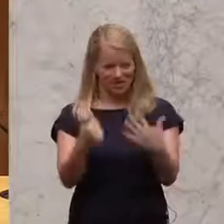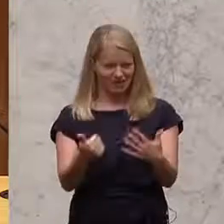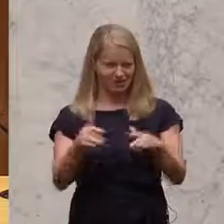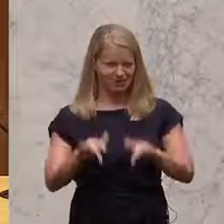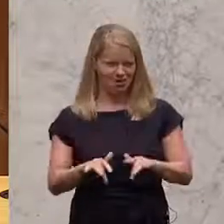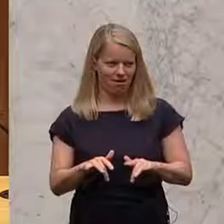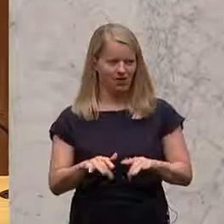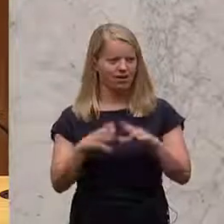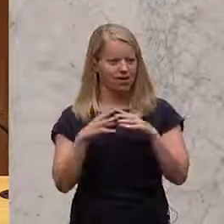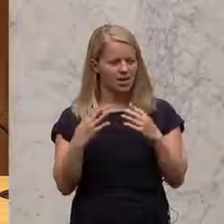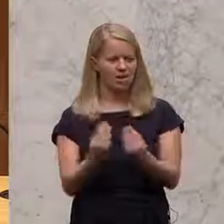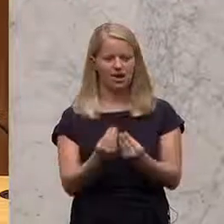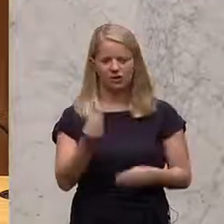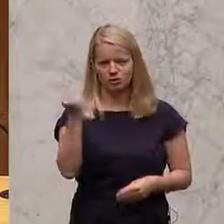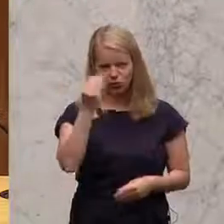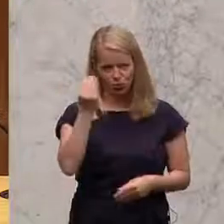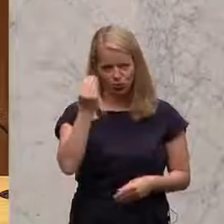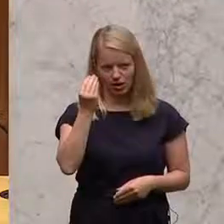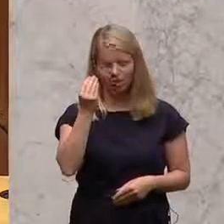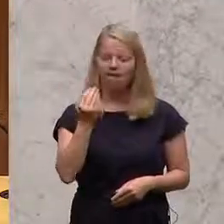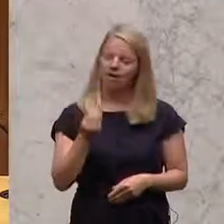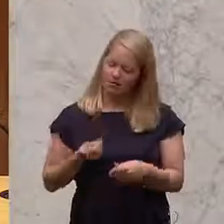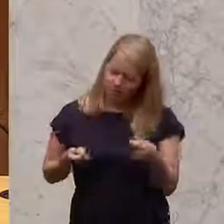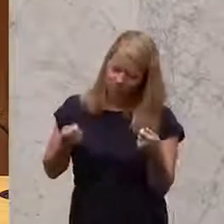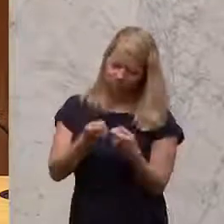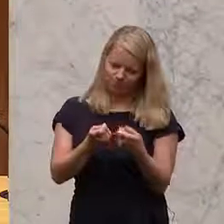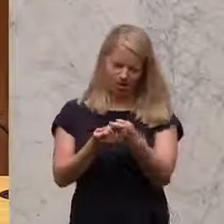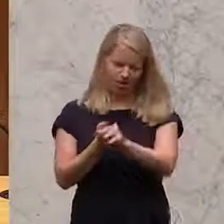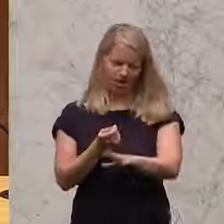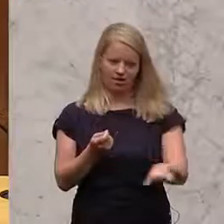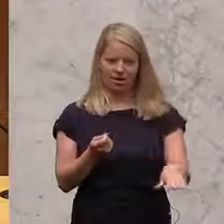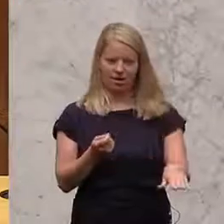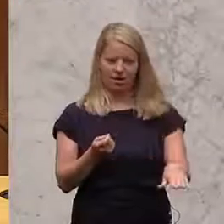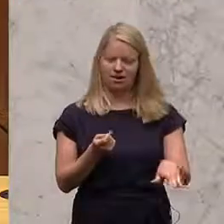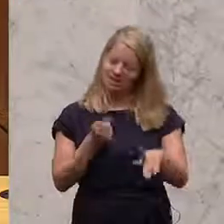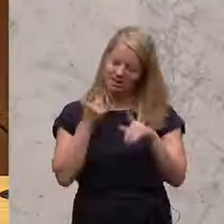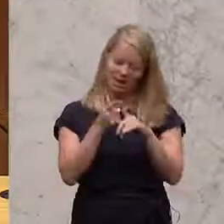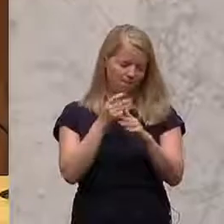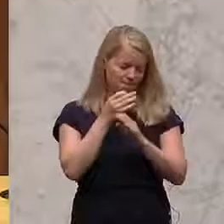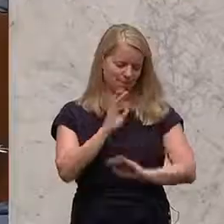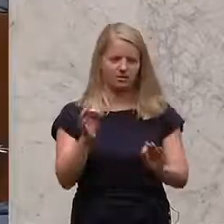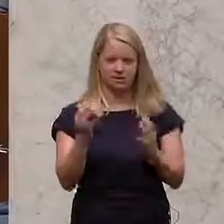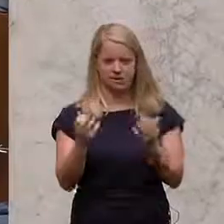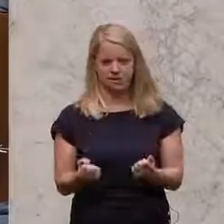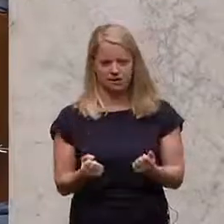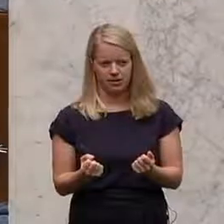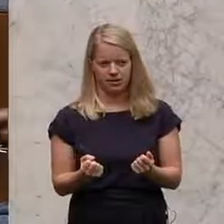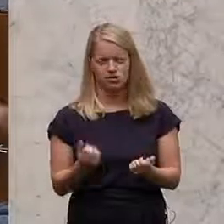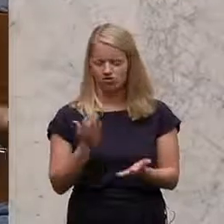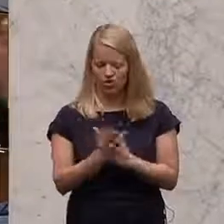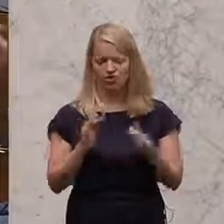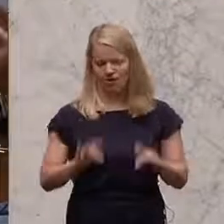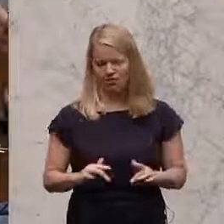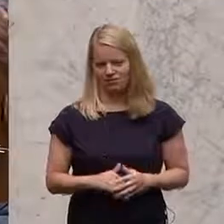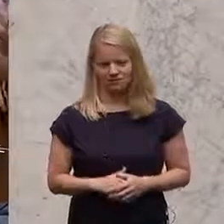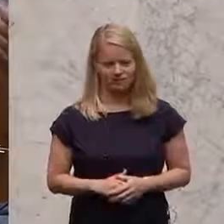jene gemeinsame Schule, die den Kindern entgegenkommt und die beste Ergebnisse hat. Das ist